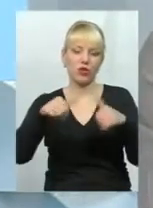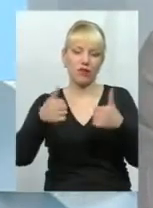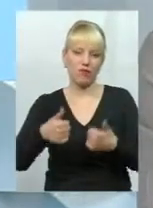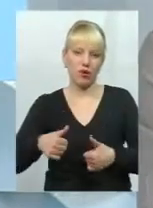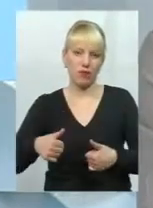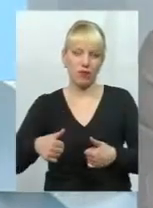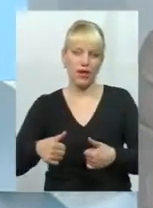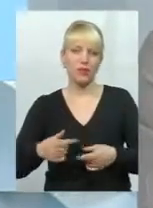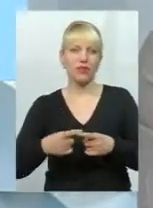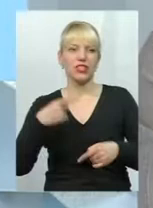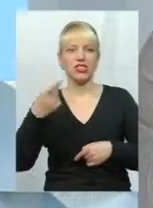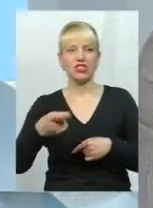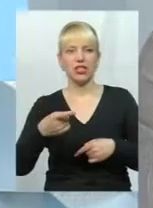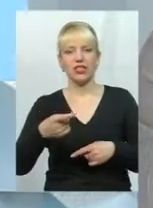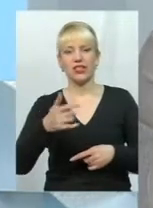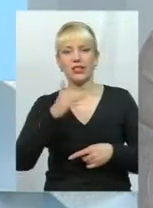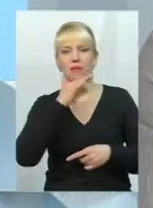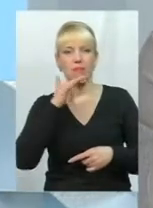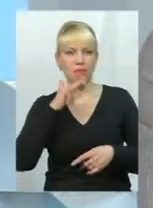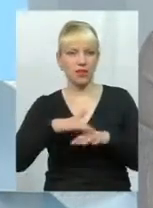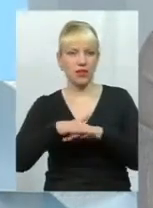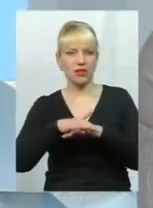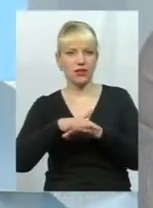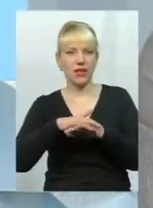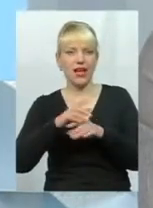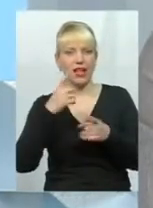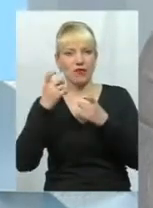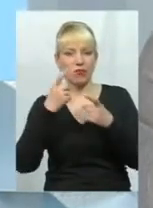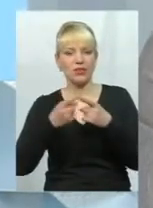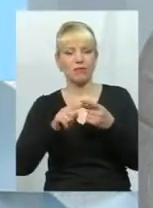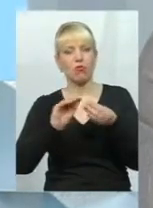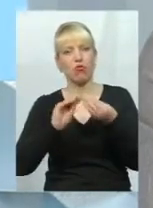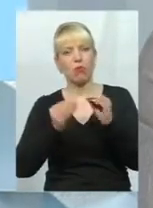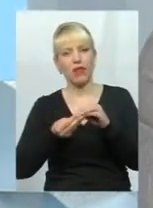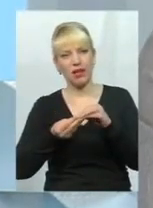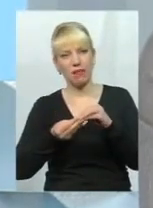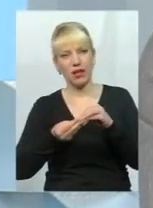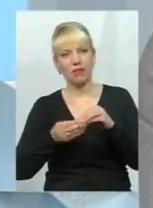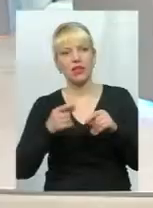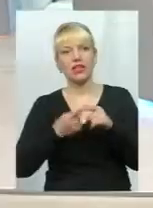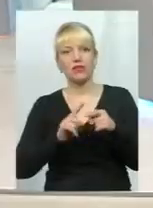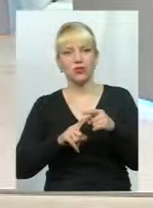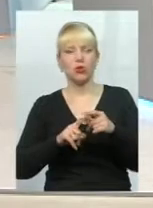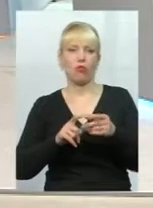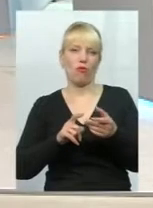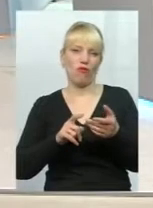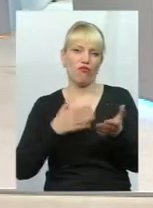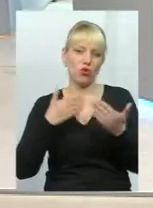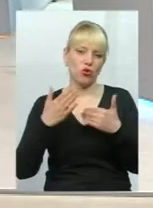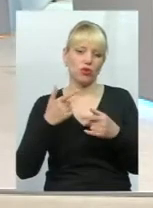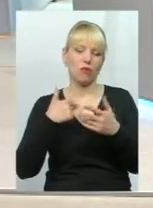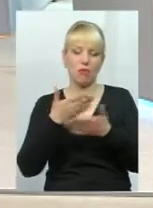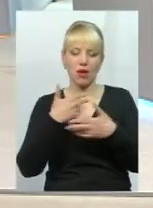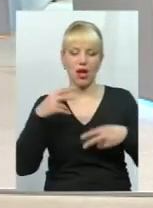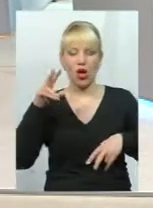тобто через масив інформації. Це проблема і якраз в цьому відношенні ми розраховуємо і маємо підтримку